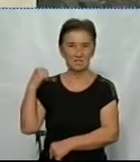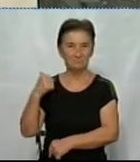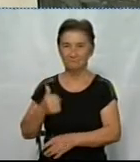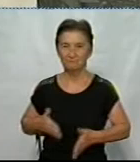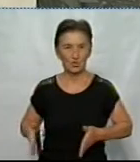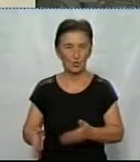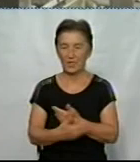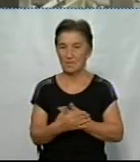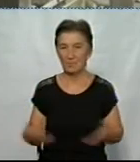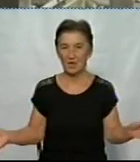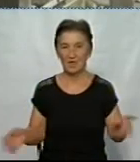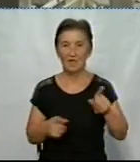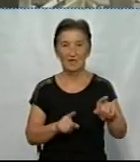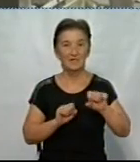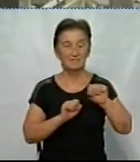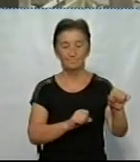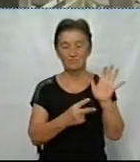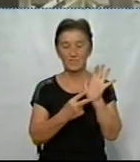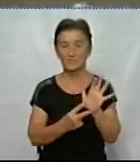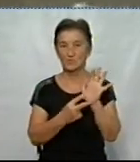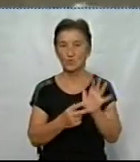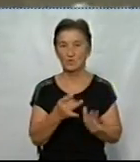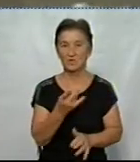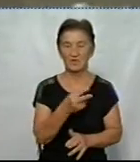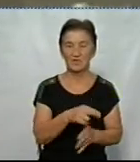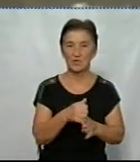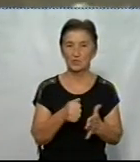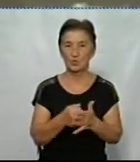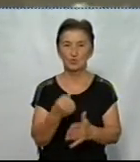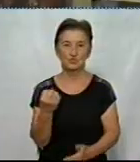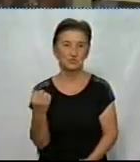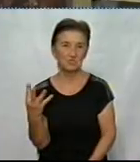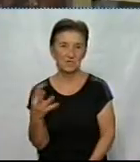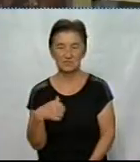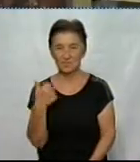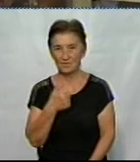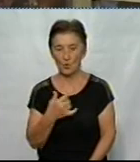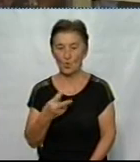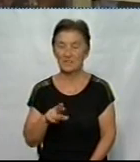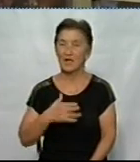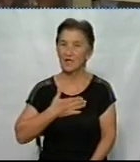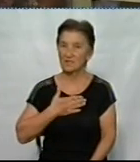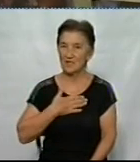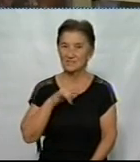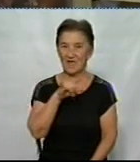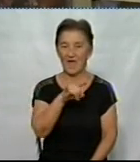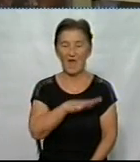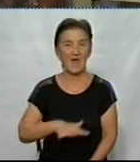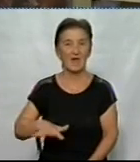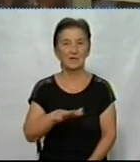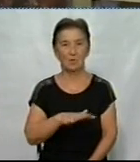з позивним Чарлі захищав аеропорт з 7 квітня по 4 жовтня 2014-го. Для нас аеропорт був